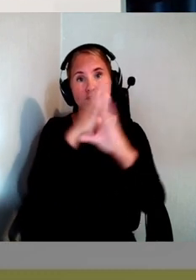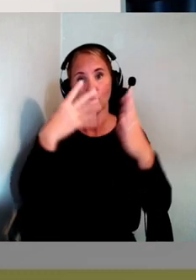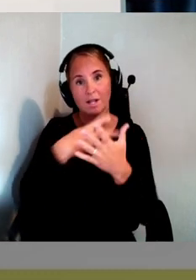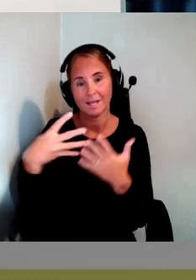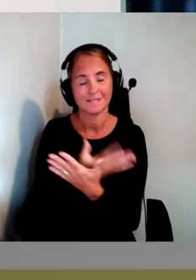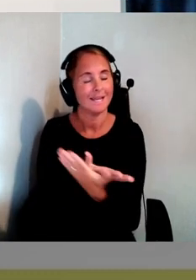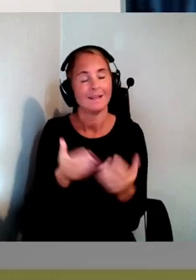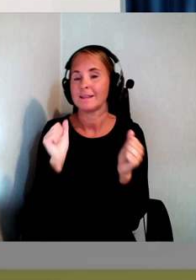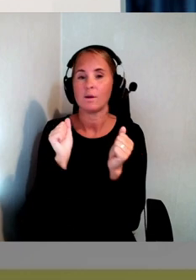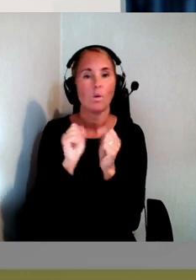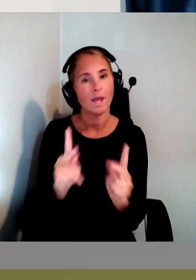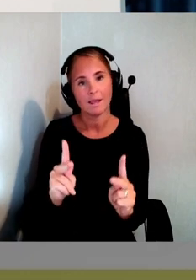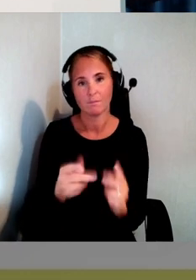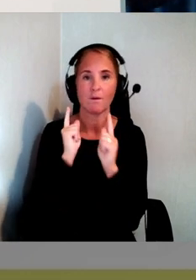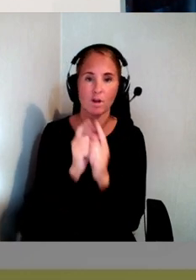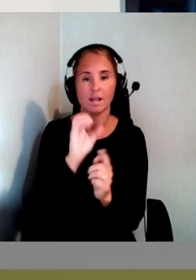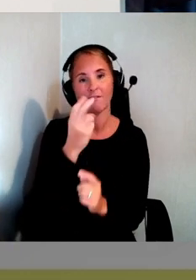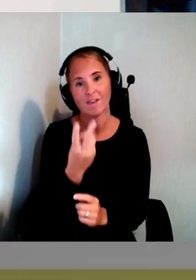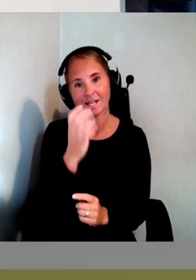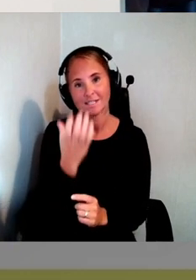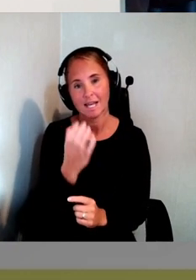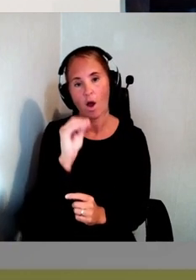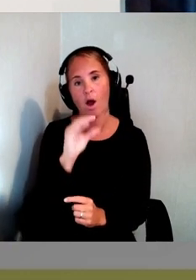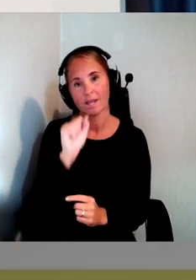enligt VCAG-standarden. Alltså blir det olagligt 2025.